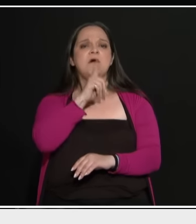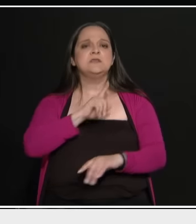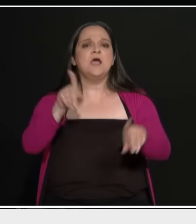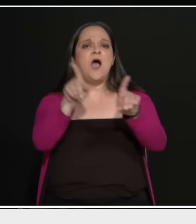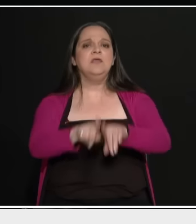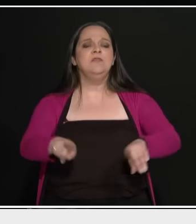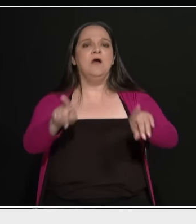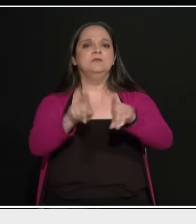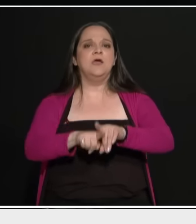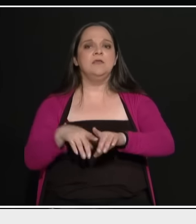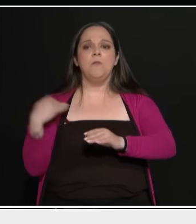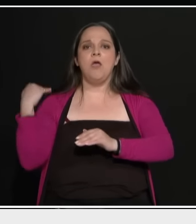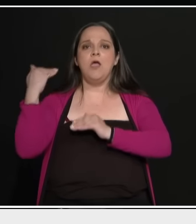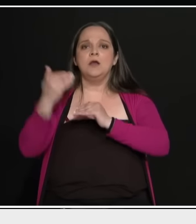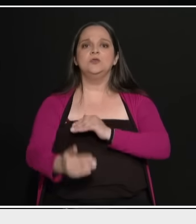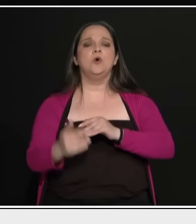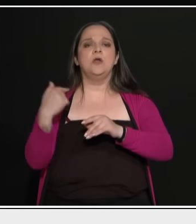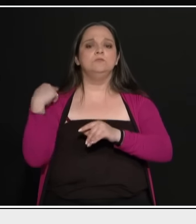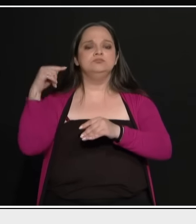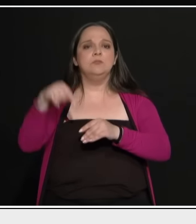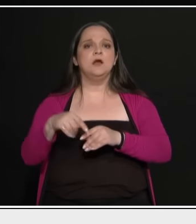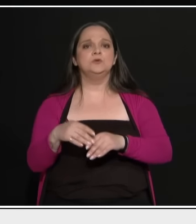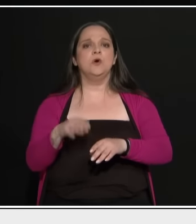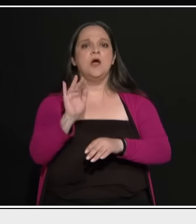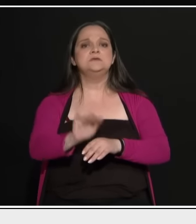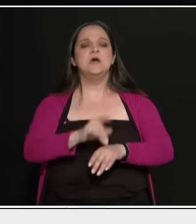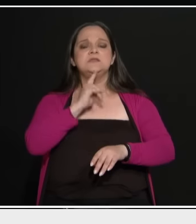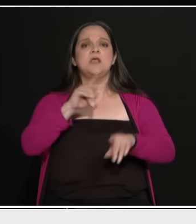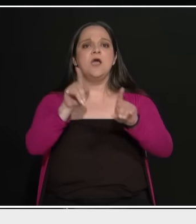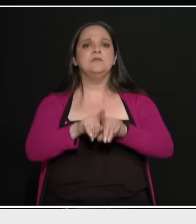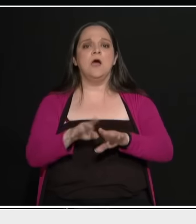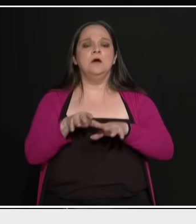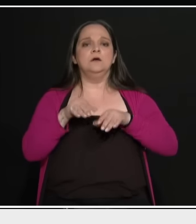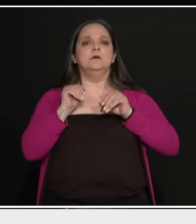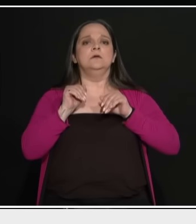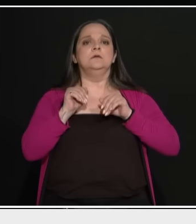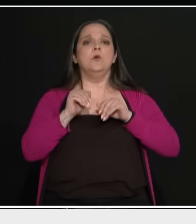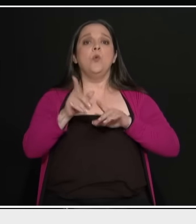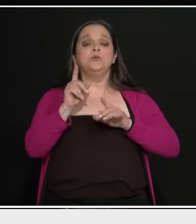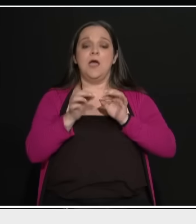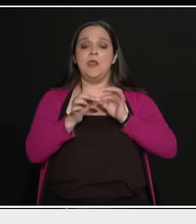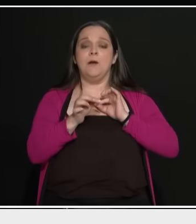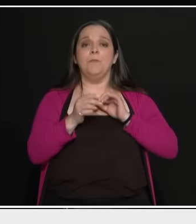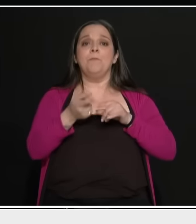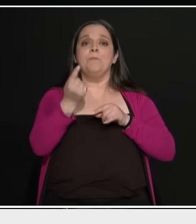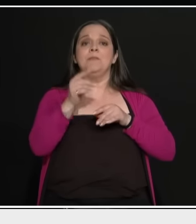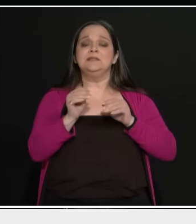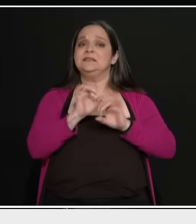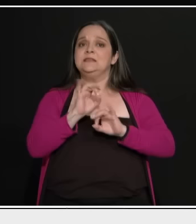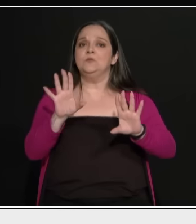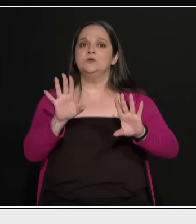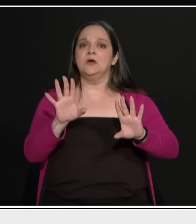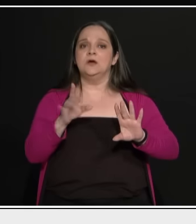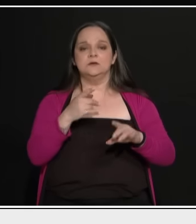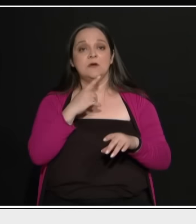ζητούν ακόμη. Δεν έχουν αλλάξει. Δεν έχουν κάνει υποχώρηση ούτε ένα σεντιμέτρο. Τίποτα. Αυτά που